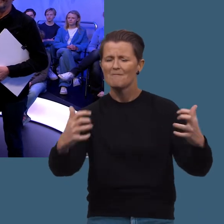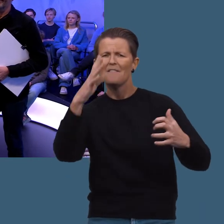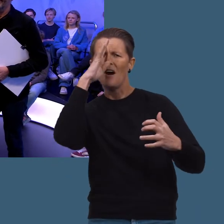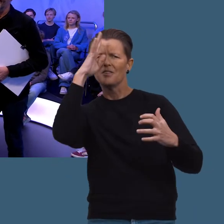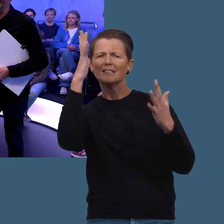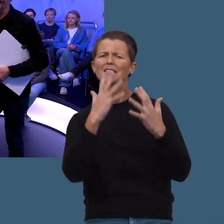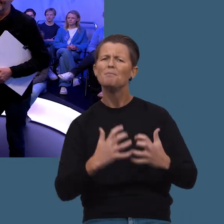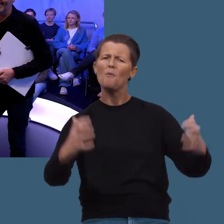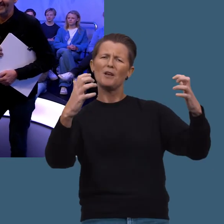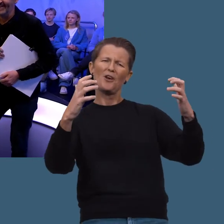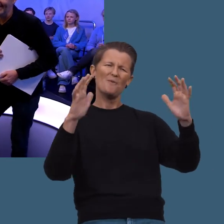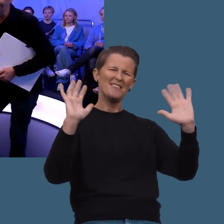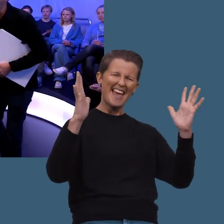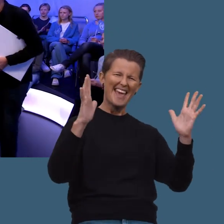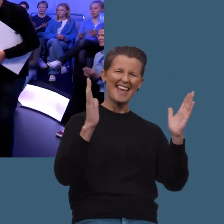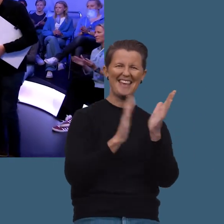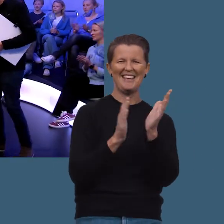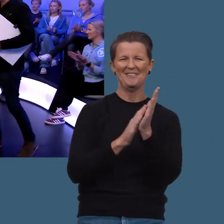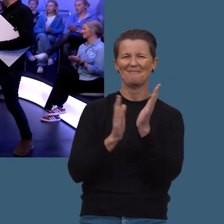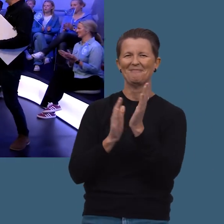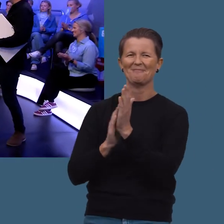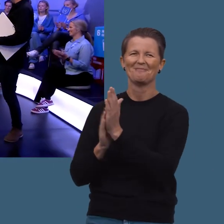et fantastisk publikum!